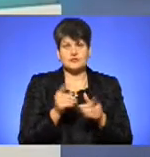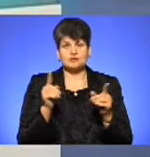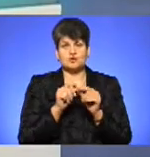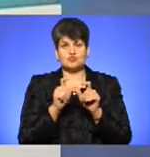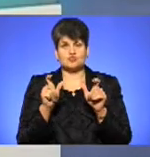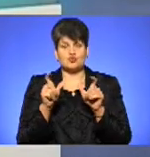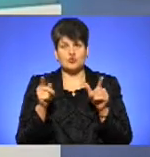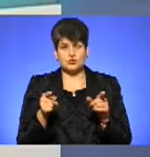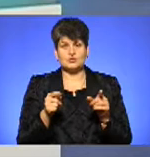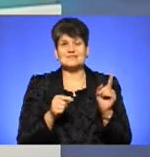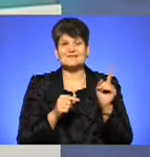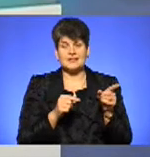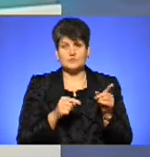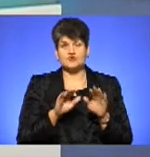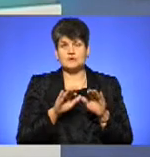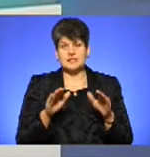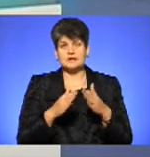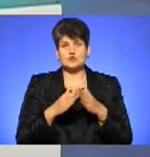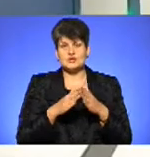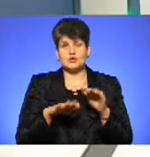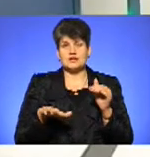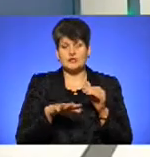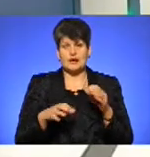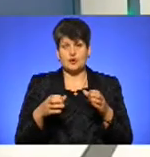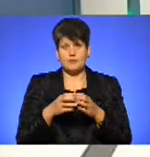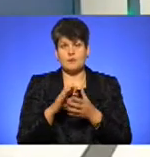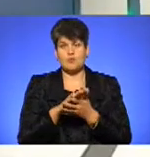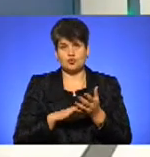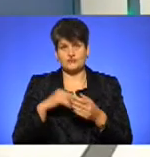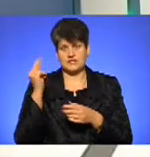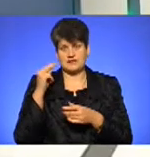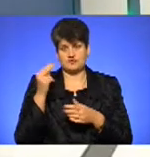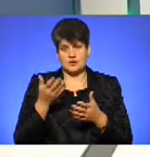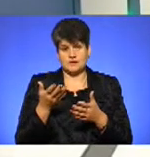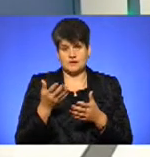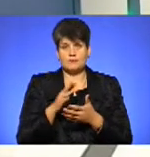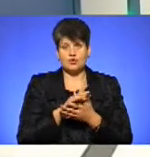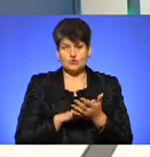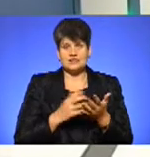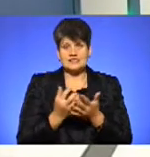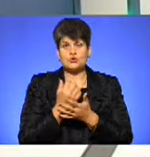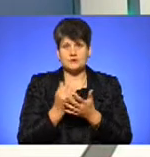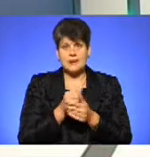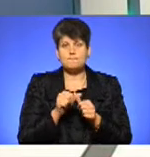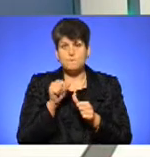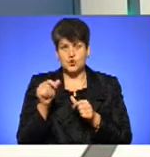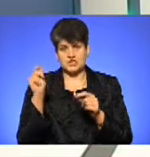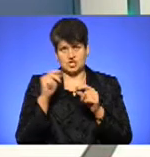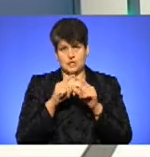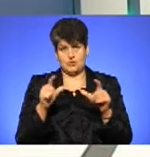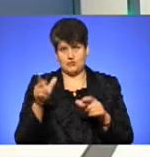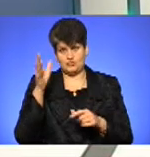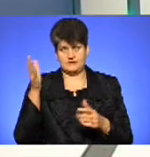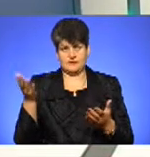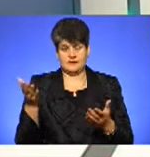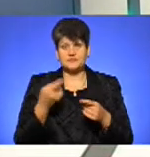школу з тим, аби діти із сусідньої територіальної громади продовжили навчання і продовжували здобуття позашкільної освіти. Тому що